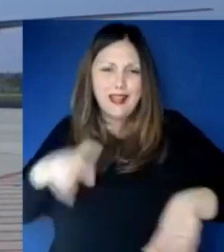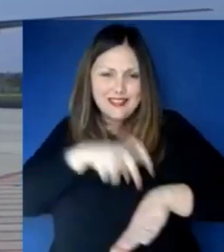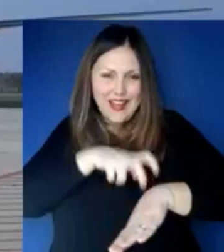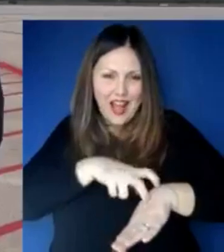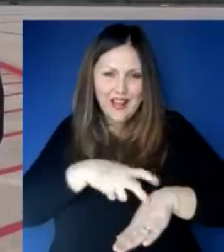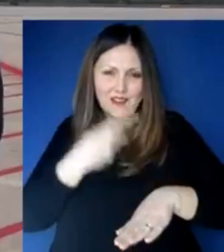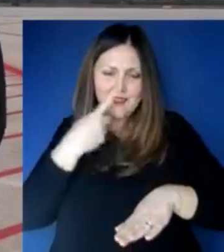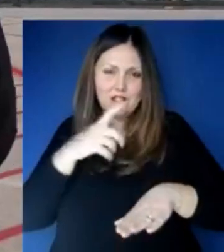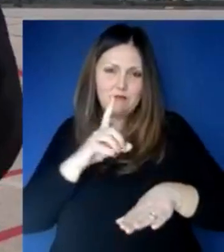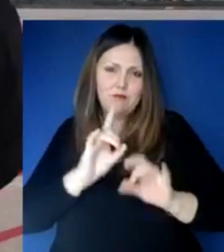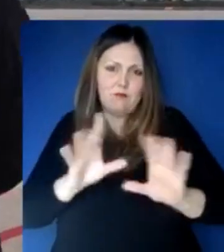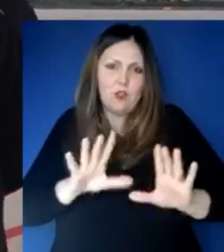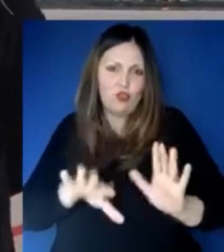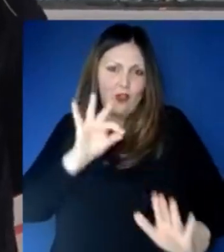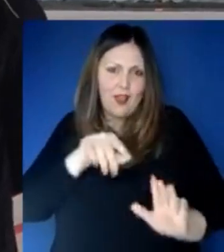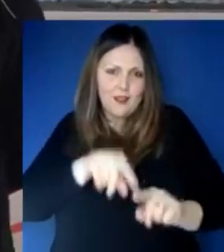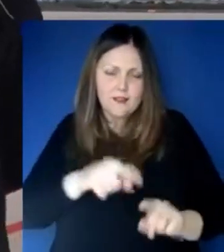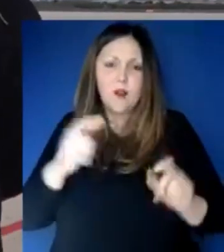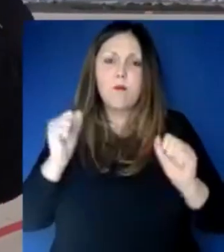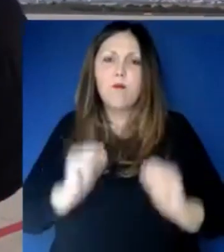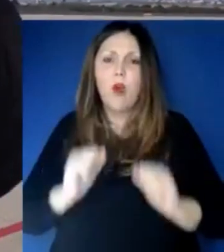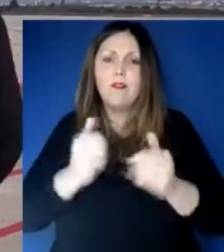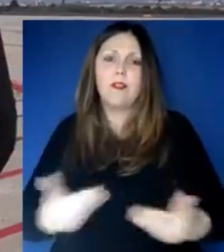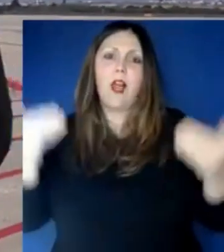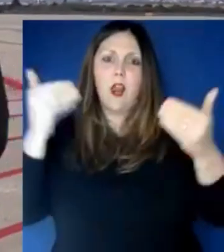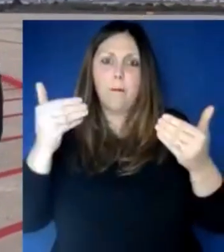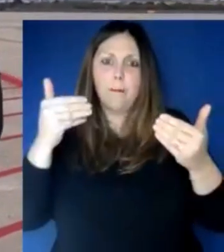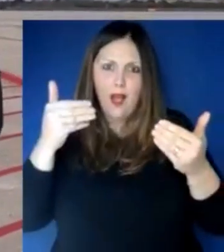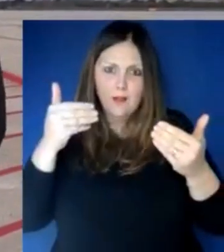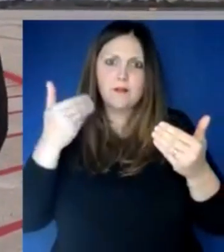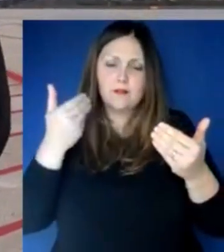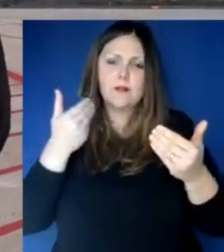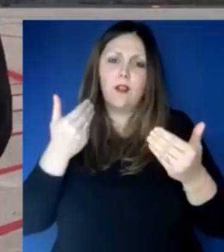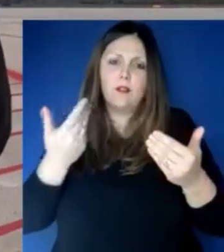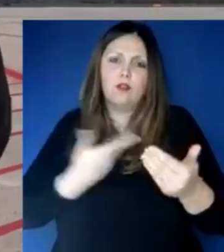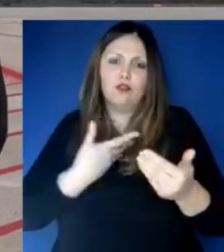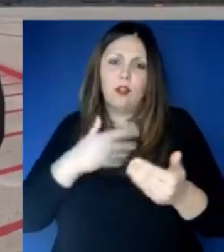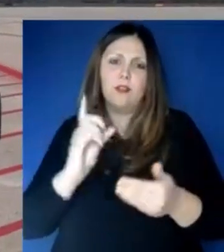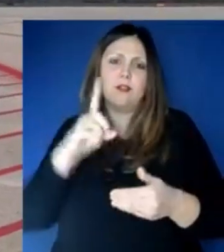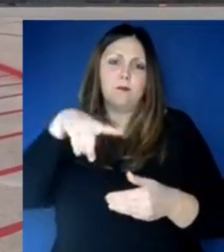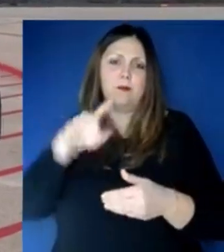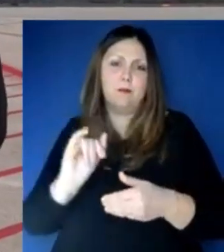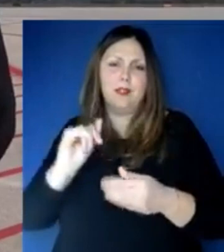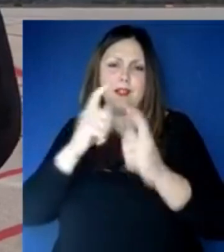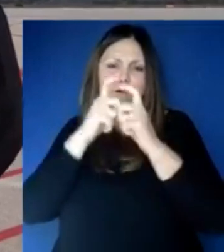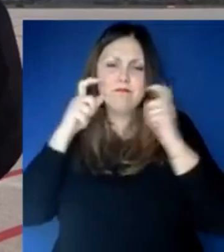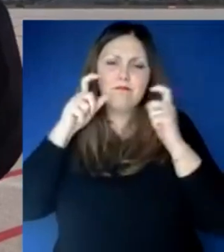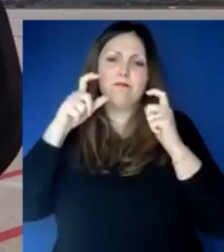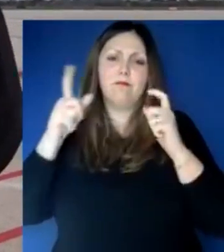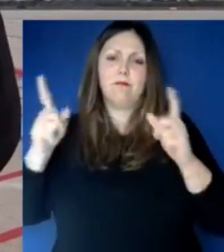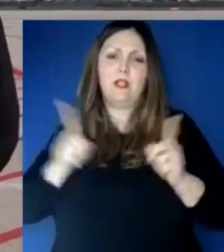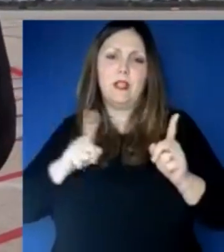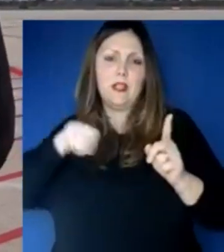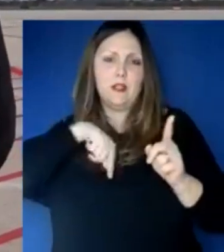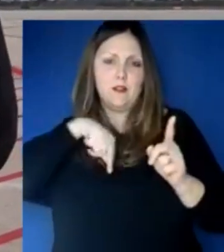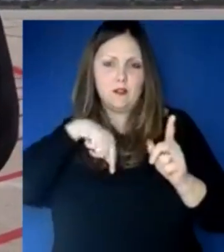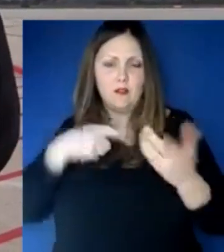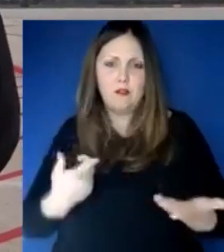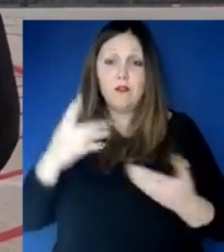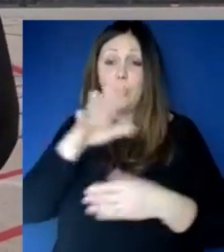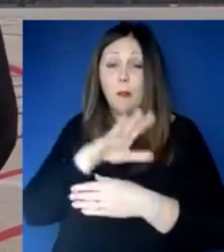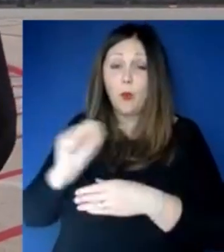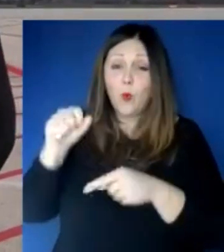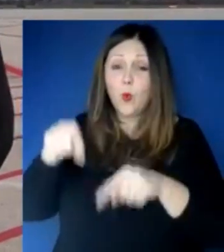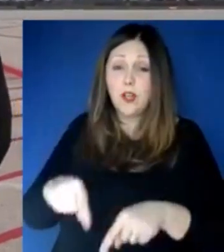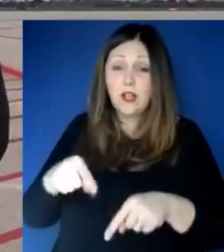Puglia è arrivata dove purtroppo per oggettive difficoltà neanche lo Stato era riuscito